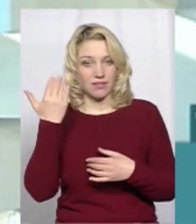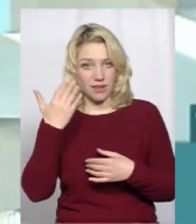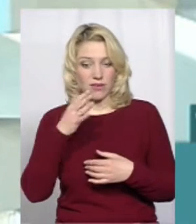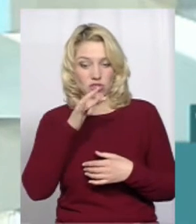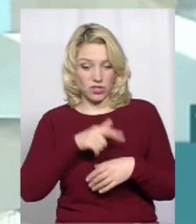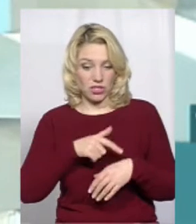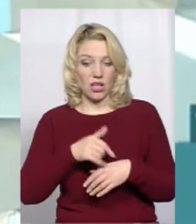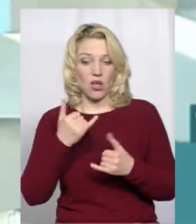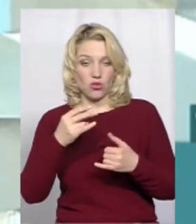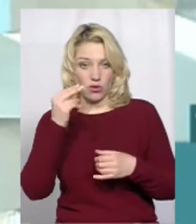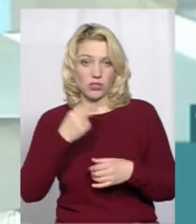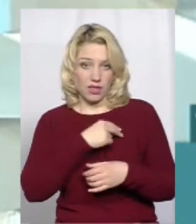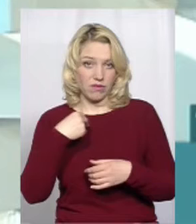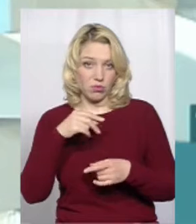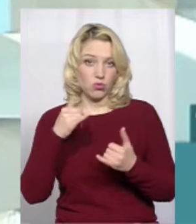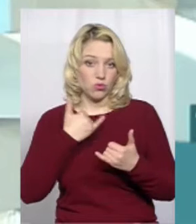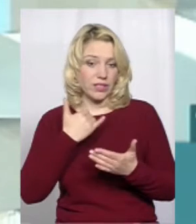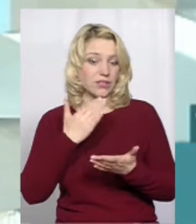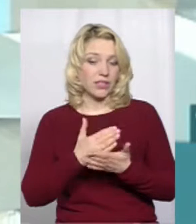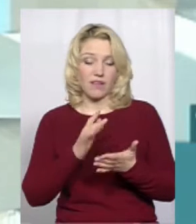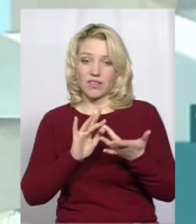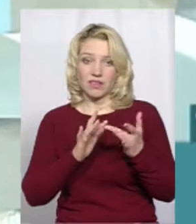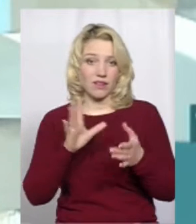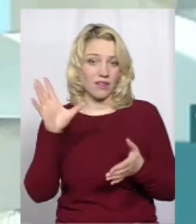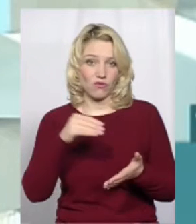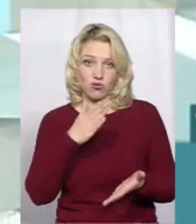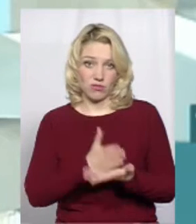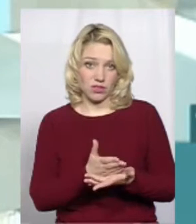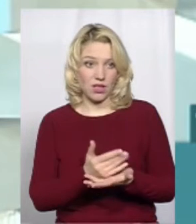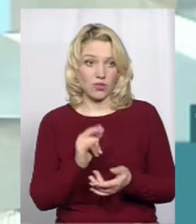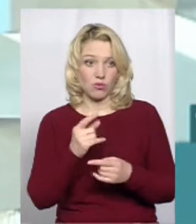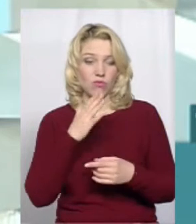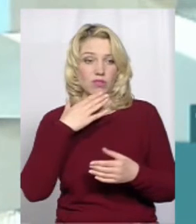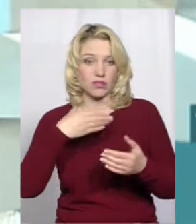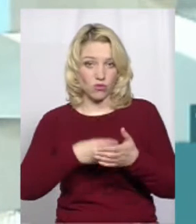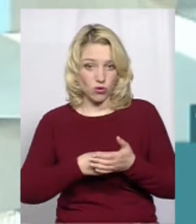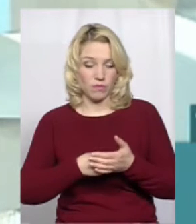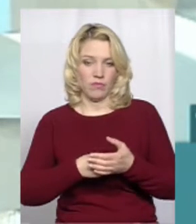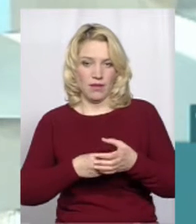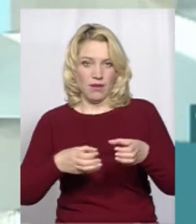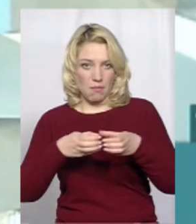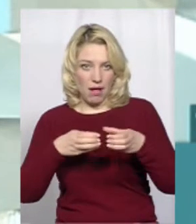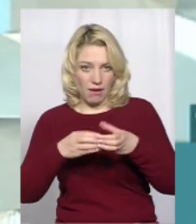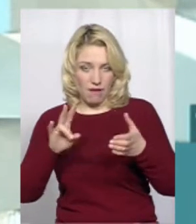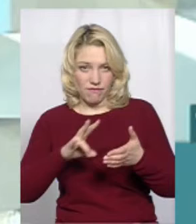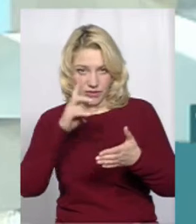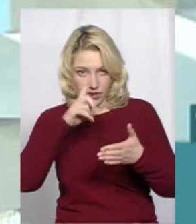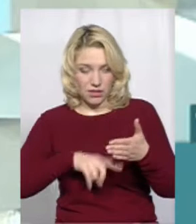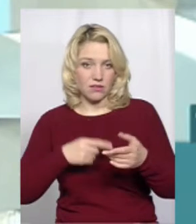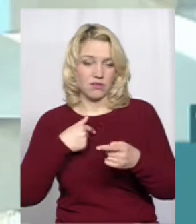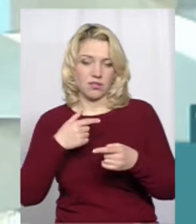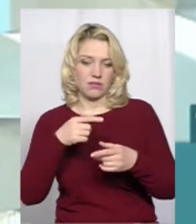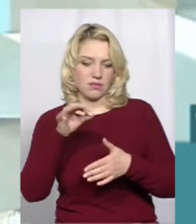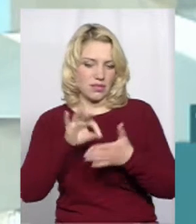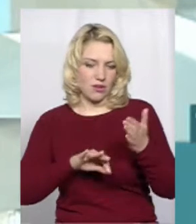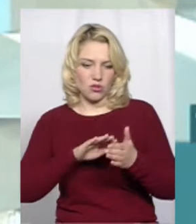слава Богу, ми живемо в такий час, заходиш в інтернет, і є будь-що. Тому я на свою парафію вже, напевне, відразу,